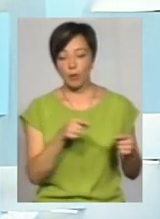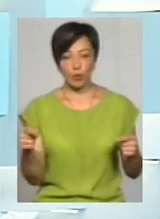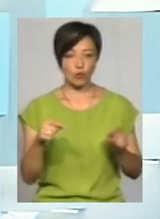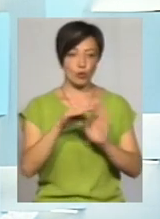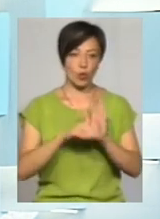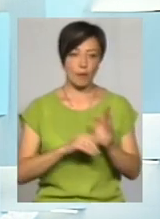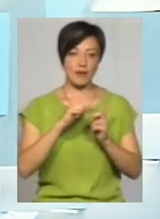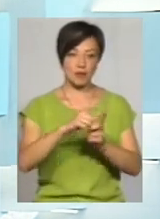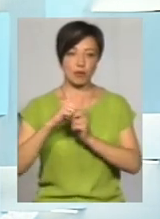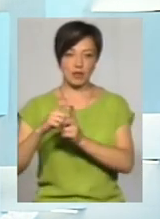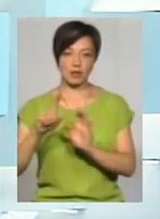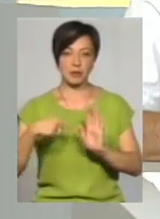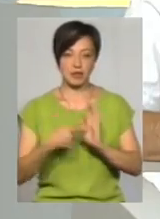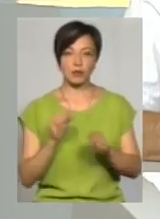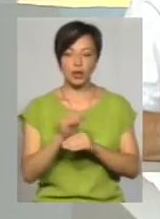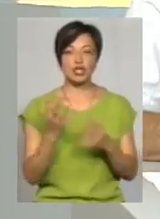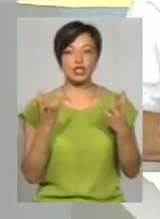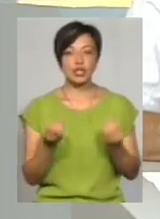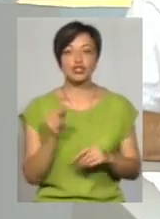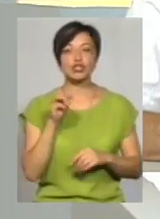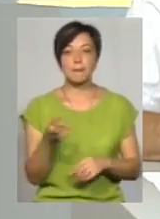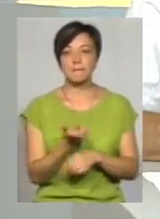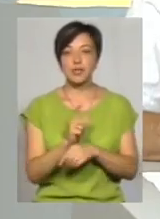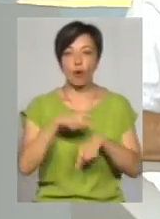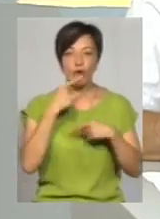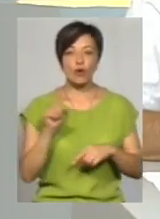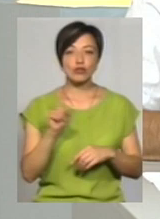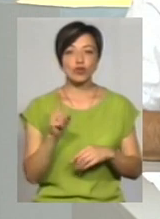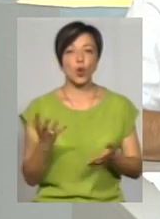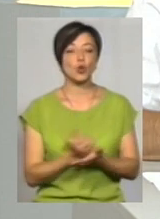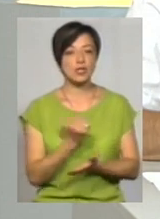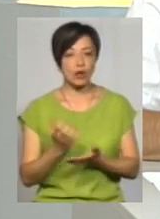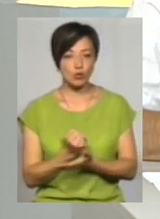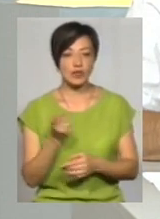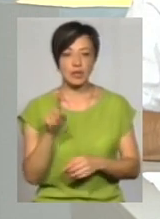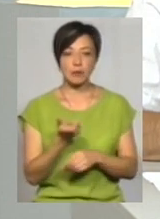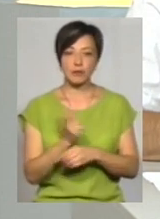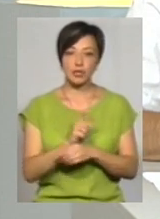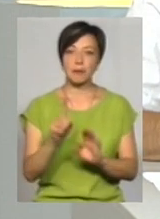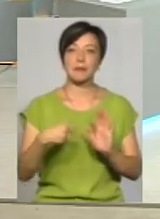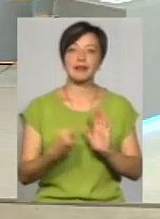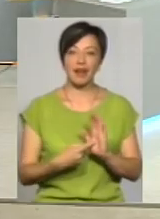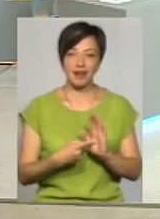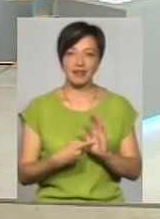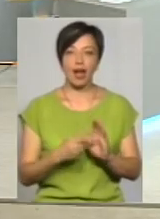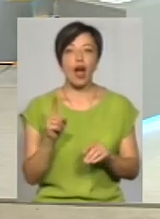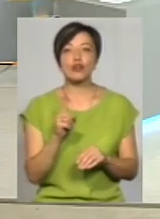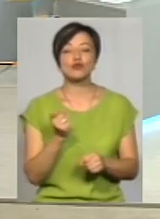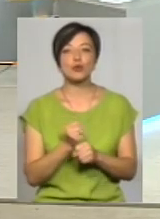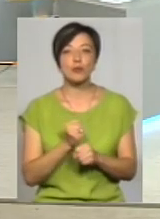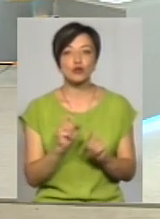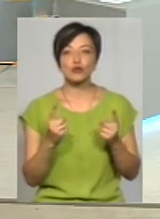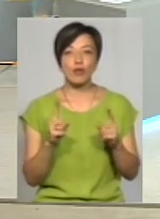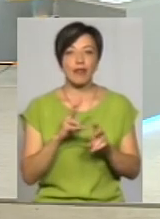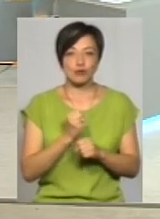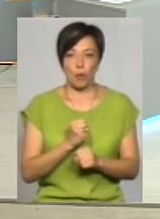відповідаючи на питання. Але я скажу вам, що чим більше говориш про те, що досягнув, то тим більше буде питань на мене, а що не зробили і